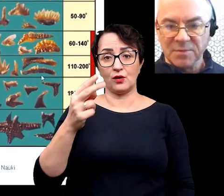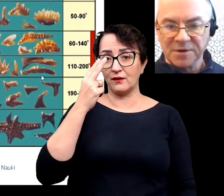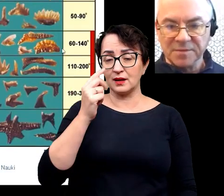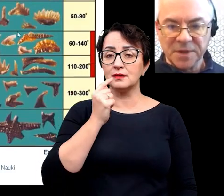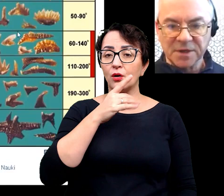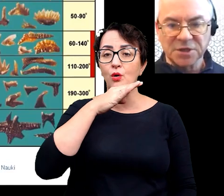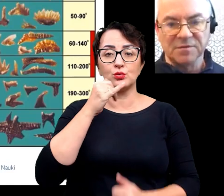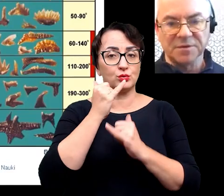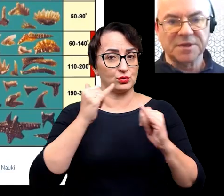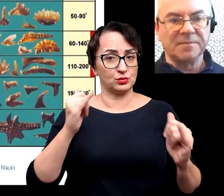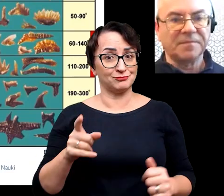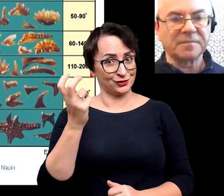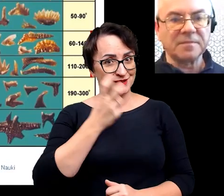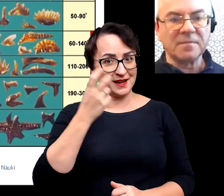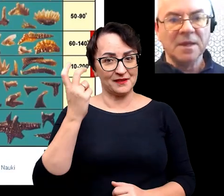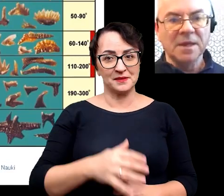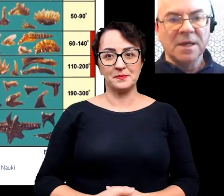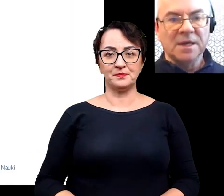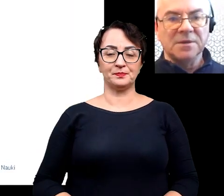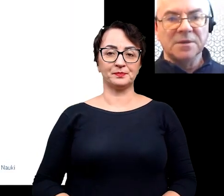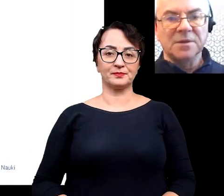takie barwy. Taka ciekawostka.